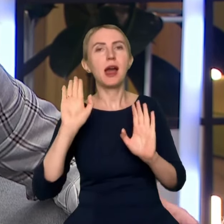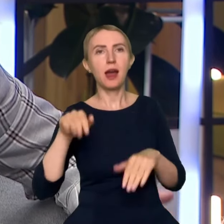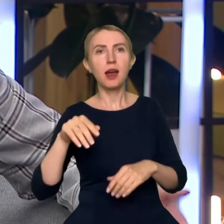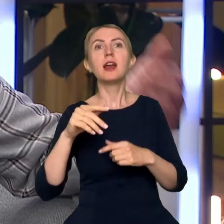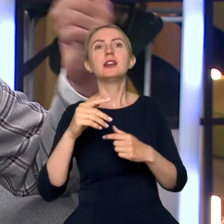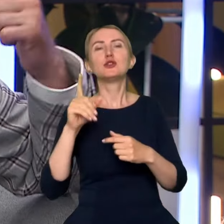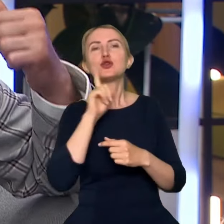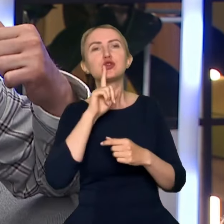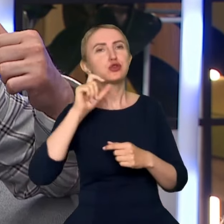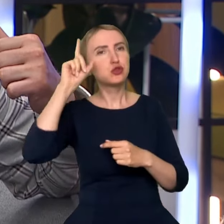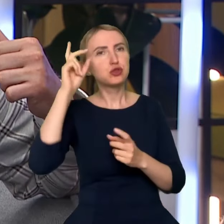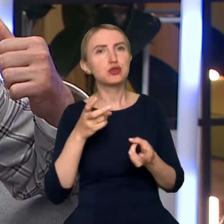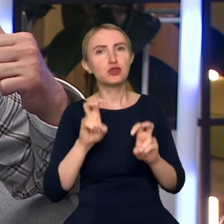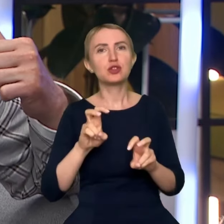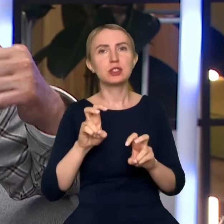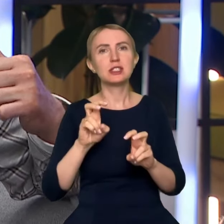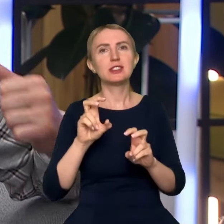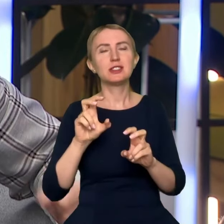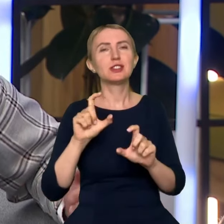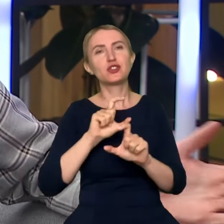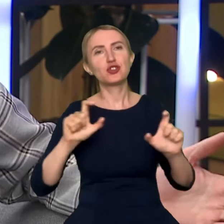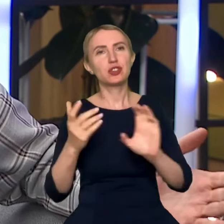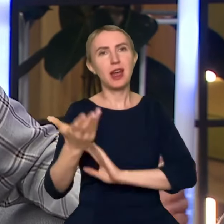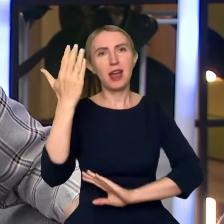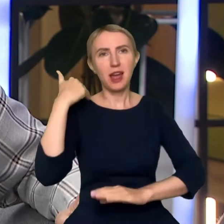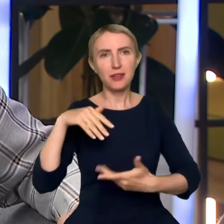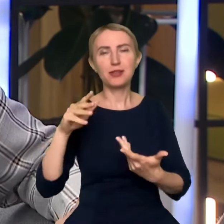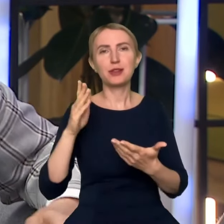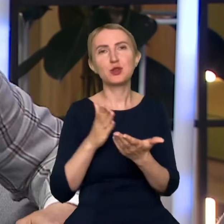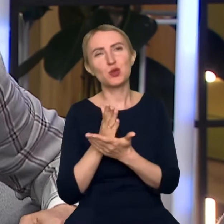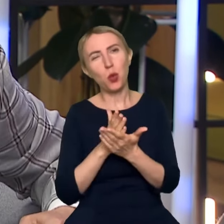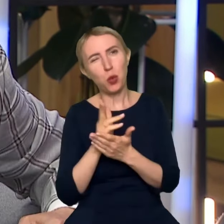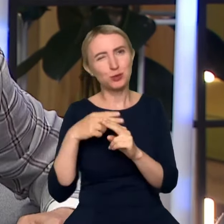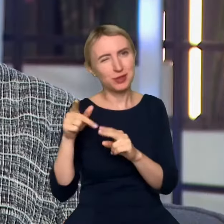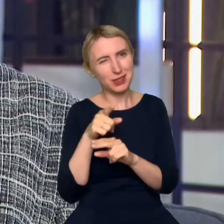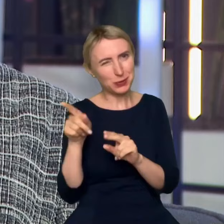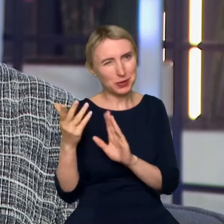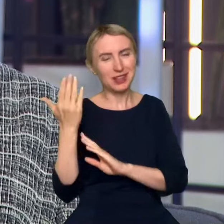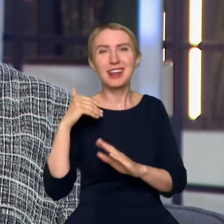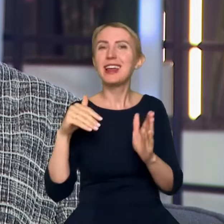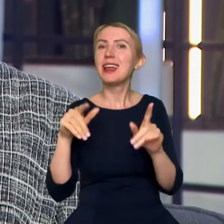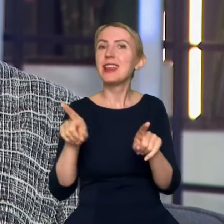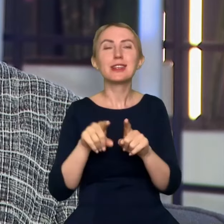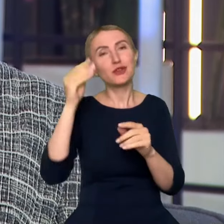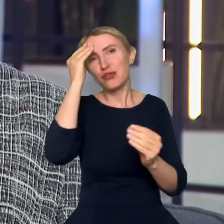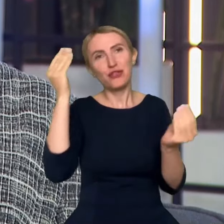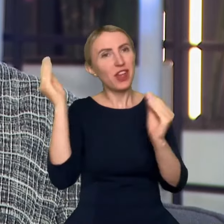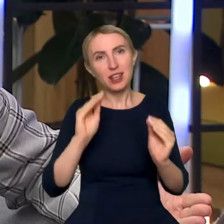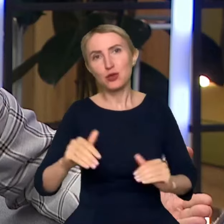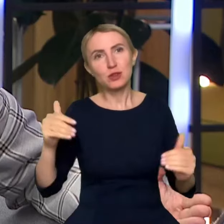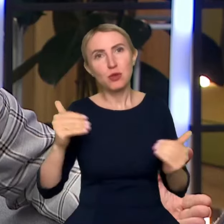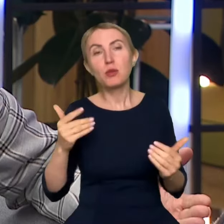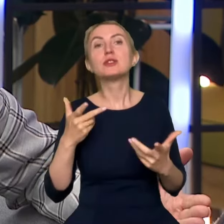wykreowanych, z czasów nam słusznie minionych niektórych służb, prawda, też mogą być fake newsami. No i wtedy co? No mamy,